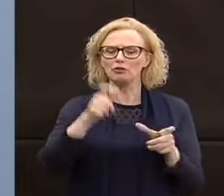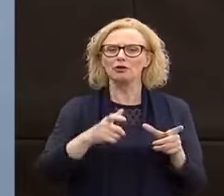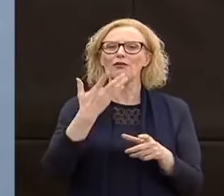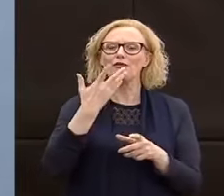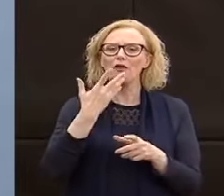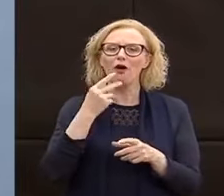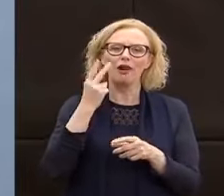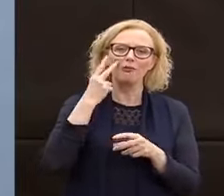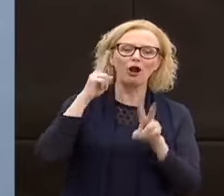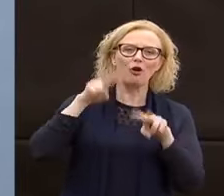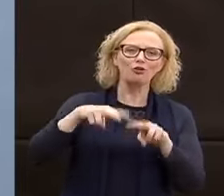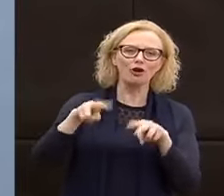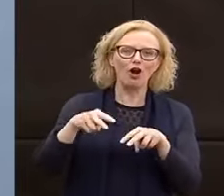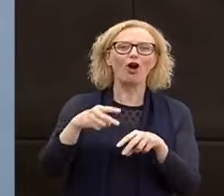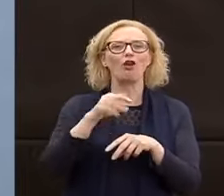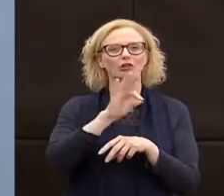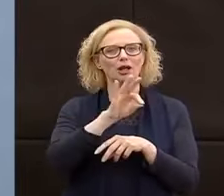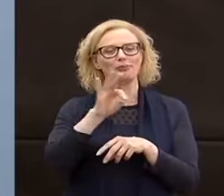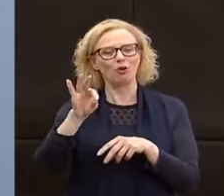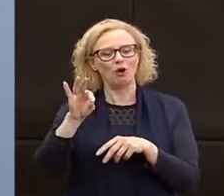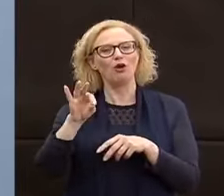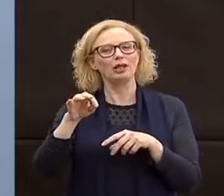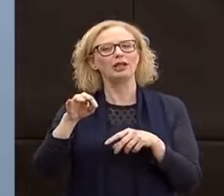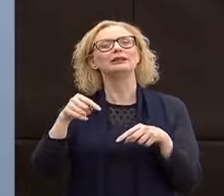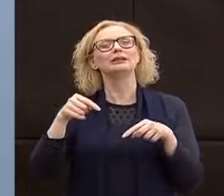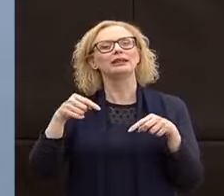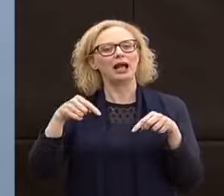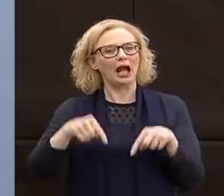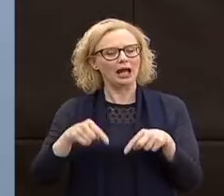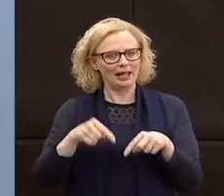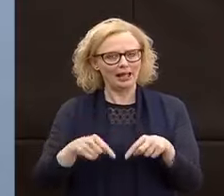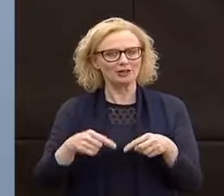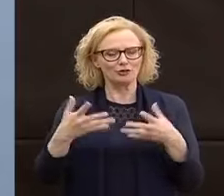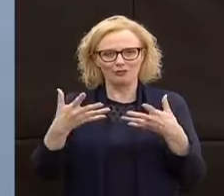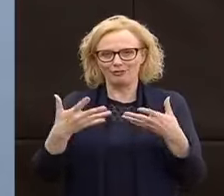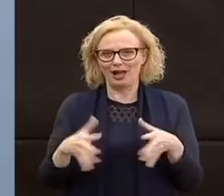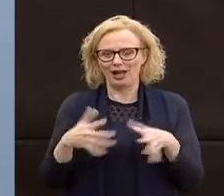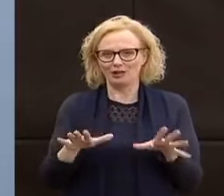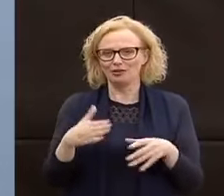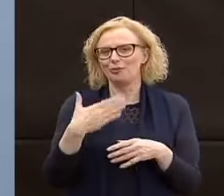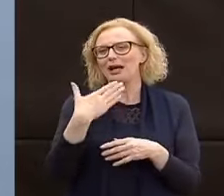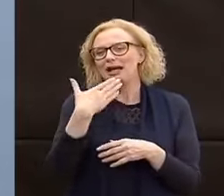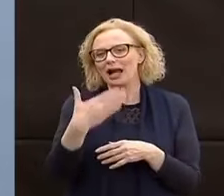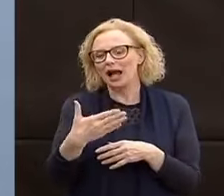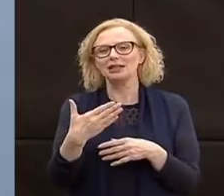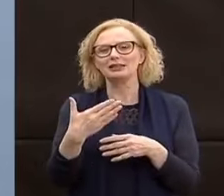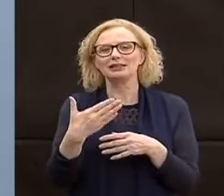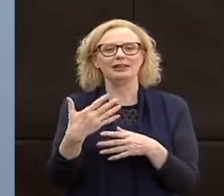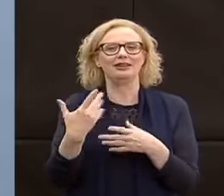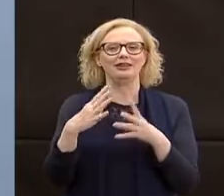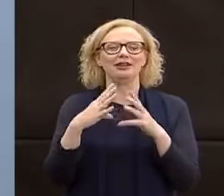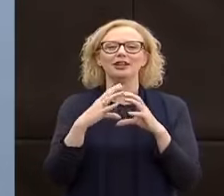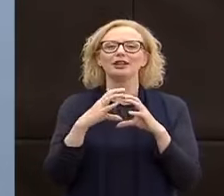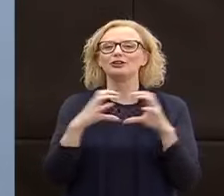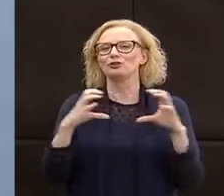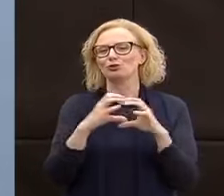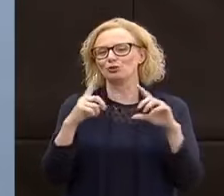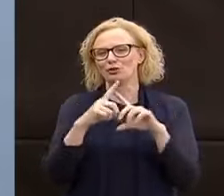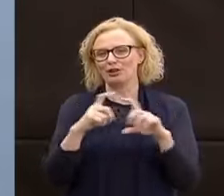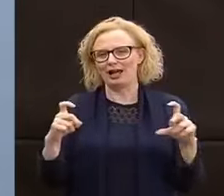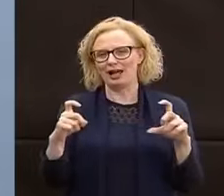controllo è un numero importante per il Trentino e riusciamo a farlo grazie alle nostre strutture nel momento in cui abbiamo